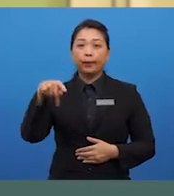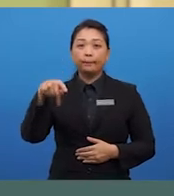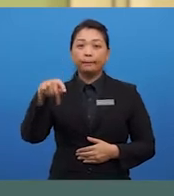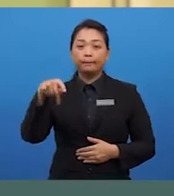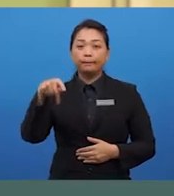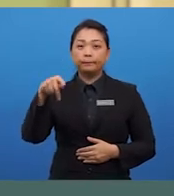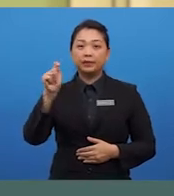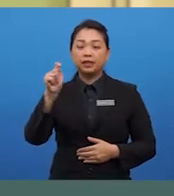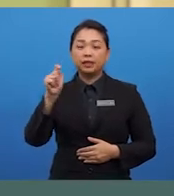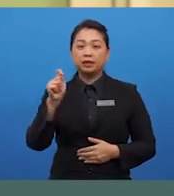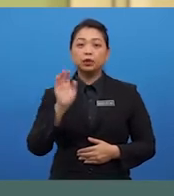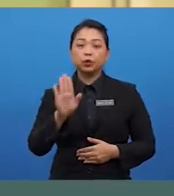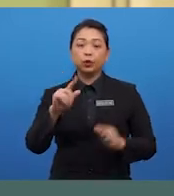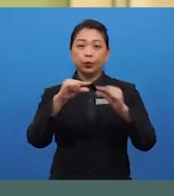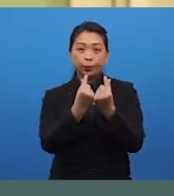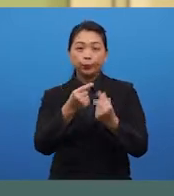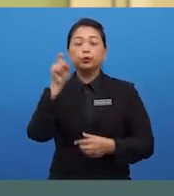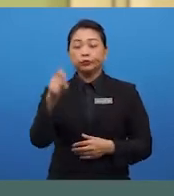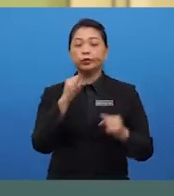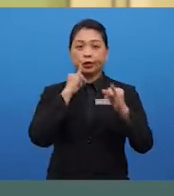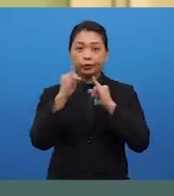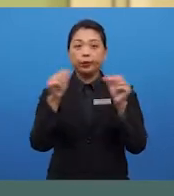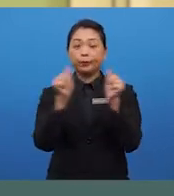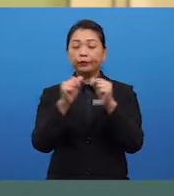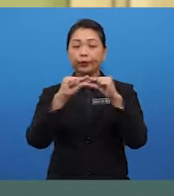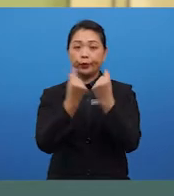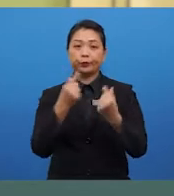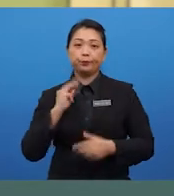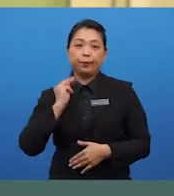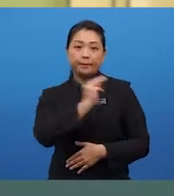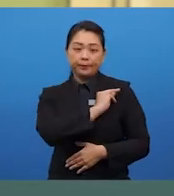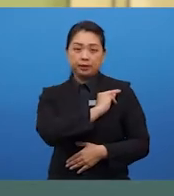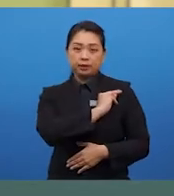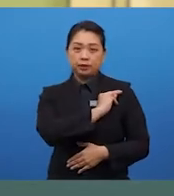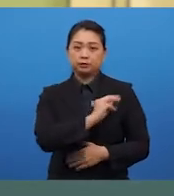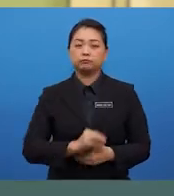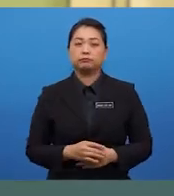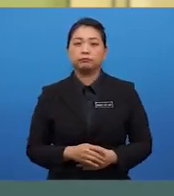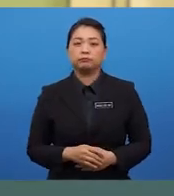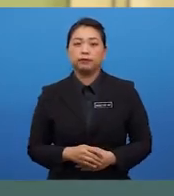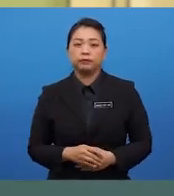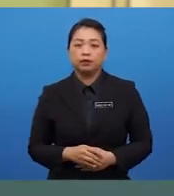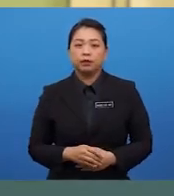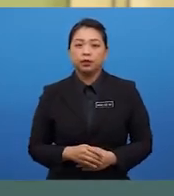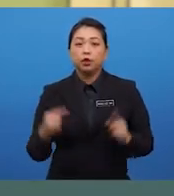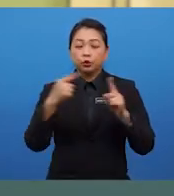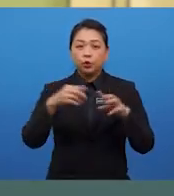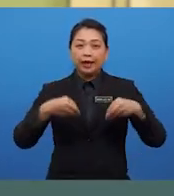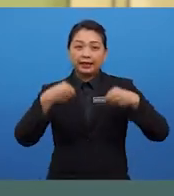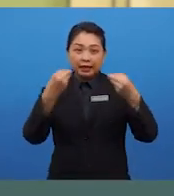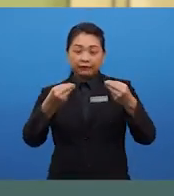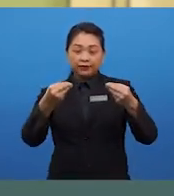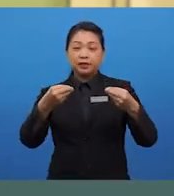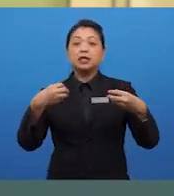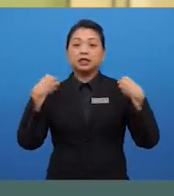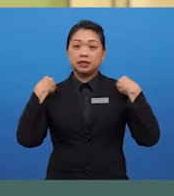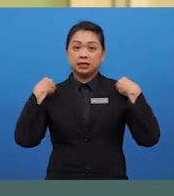you would also need to interrupt your group members. So, as to be given a chance